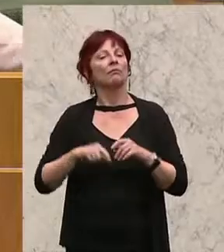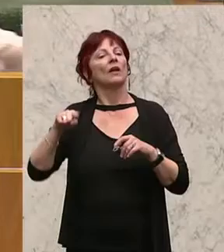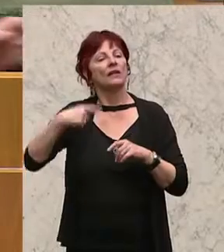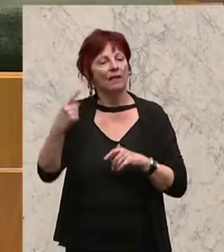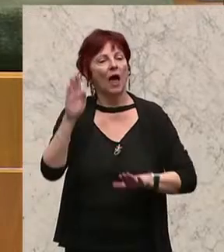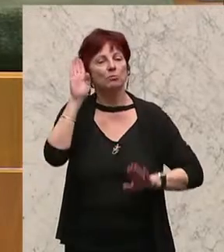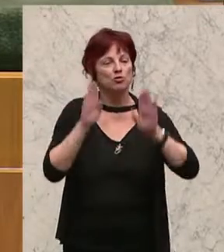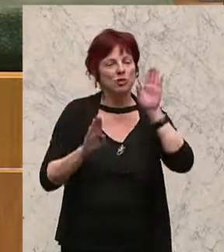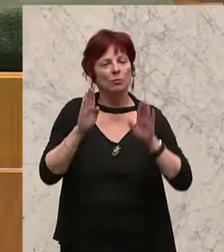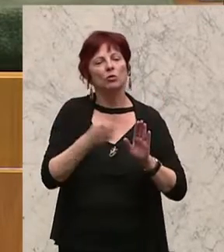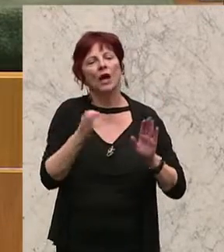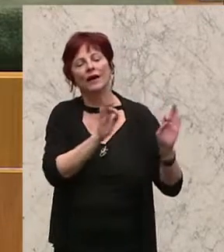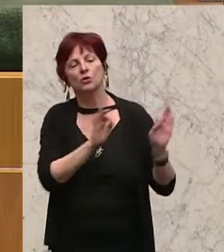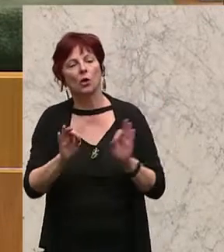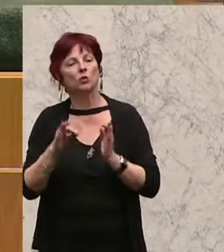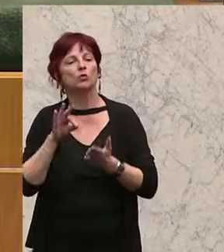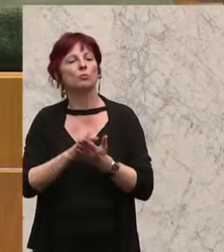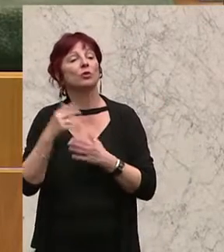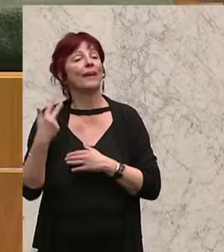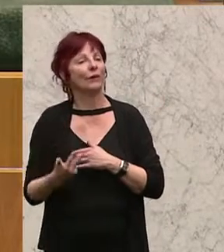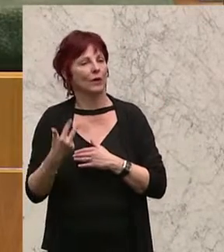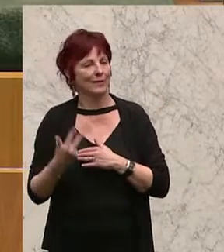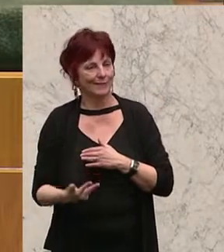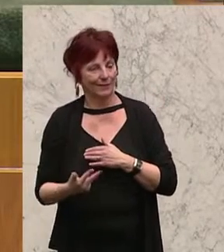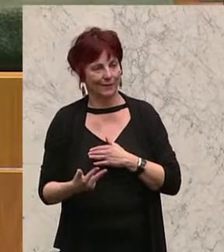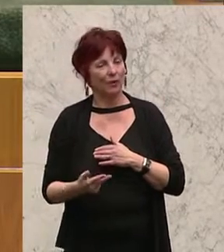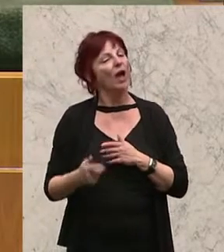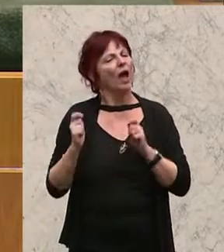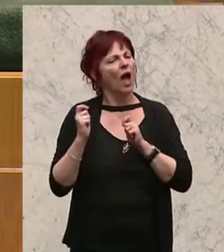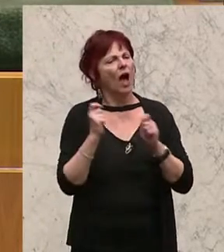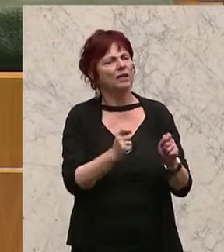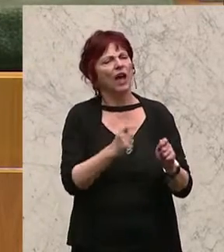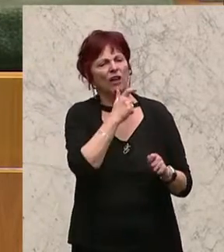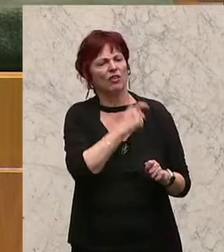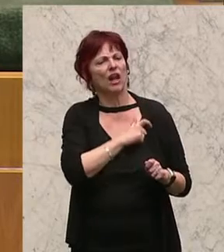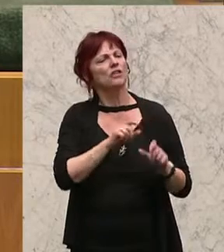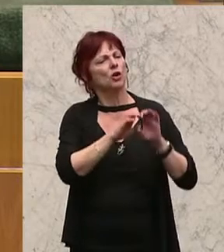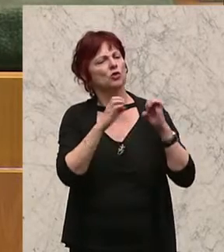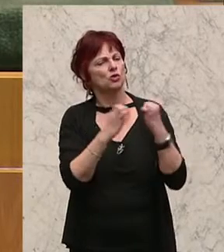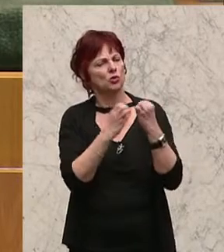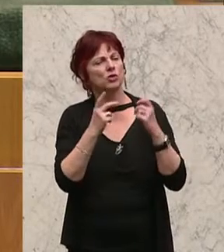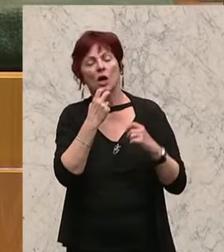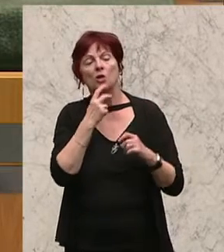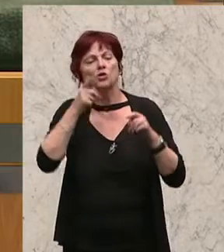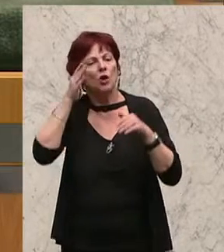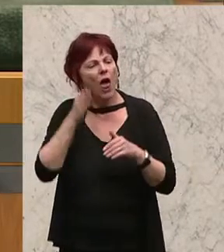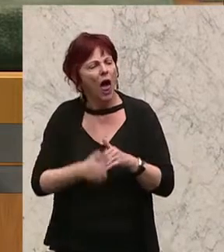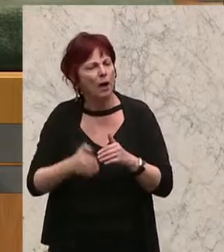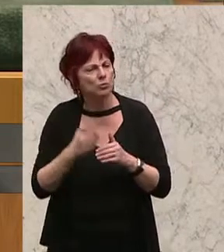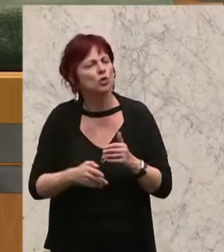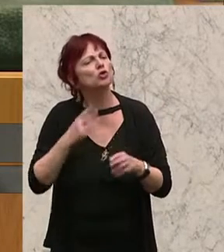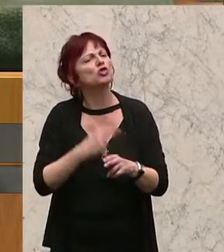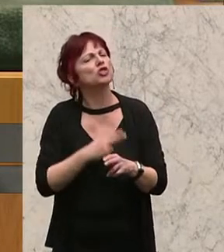zur Abstimmung über den Tagesordnungspunkt 33, Antrag des Finanzausschusses, den Abschluss des gegenständlichen